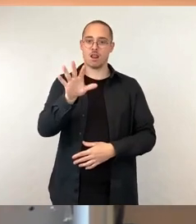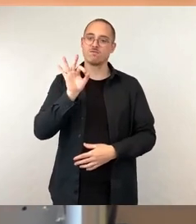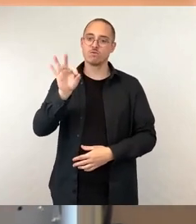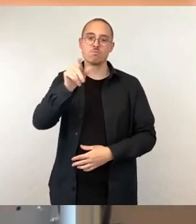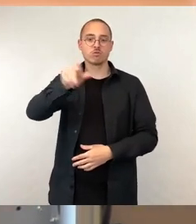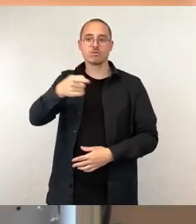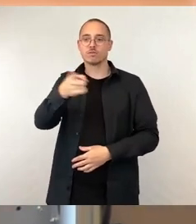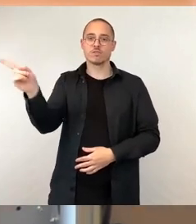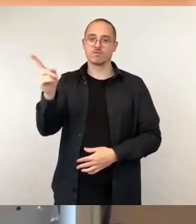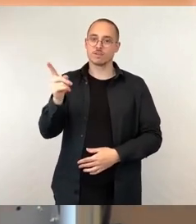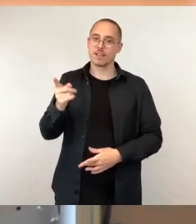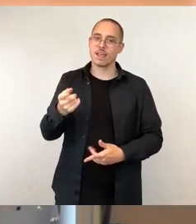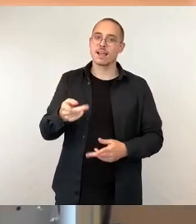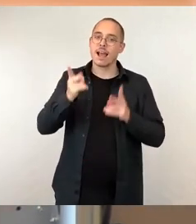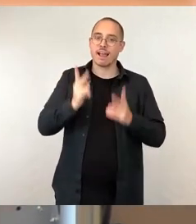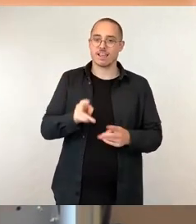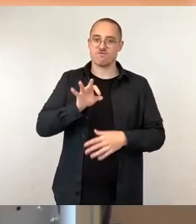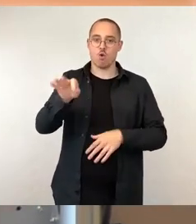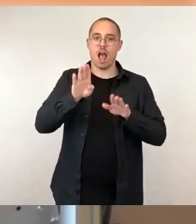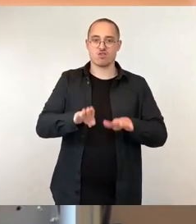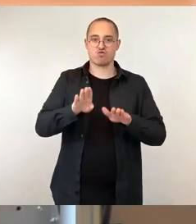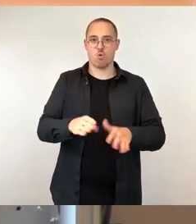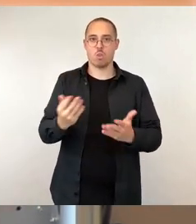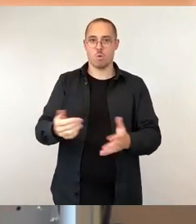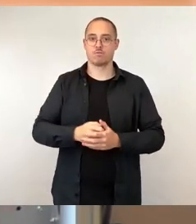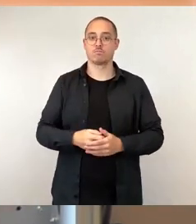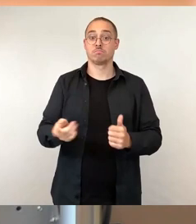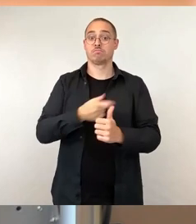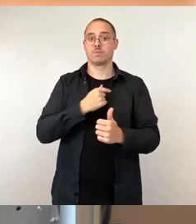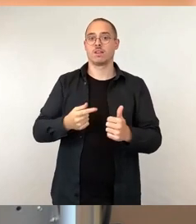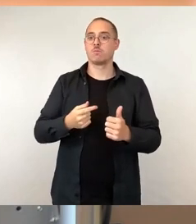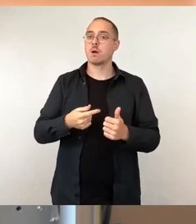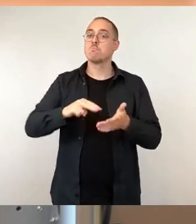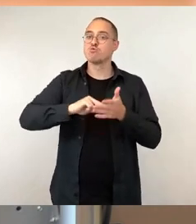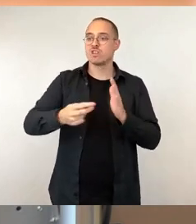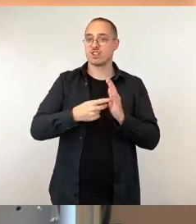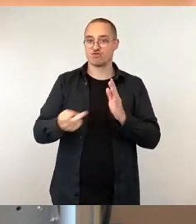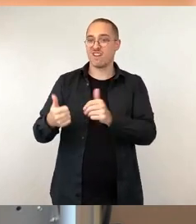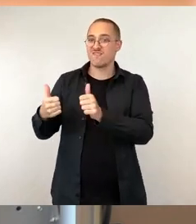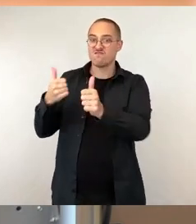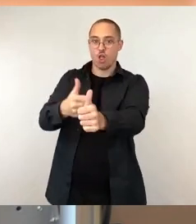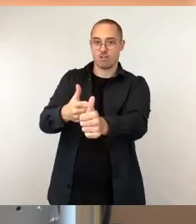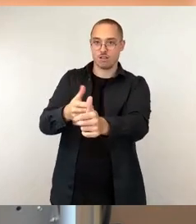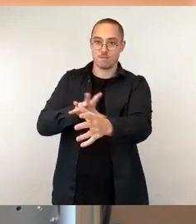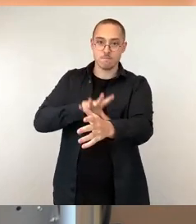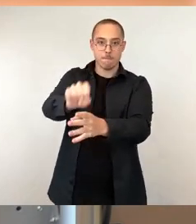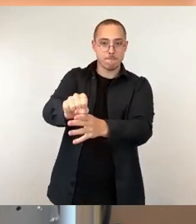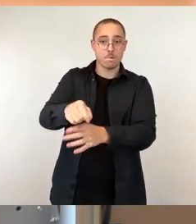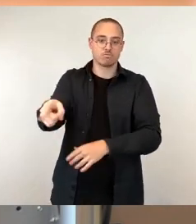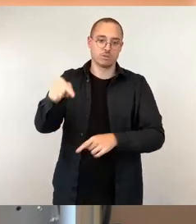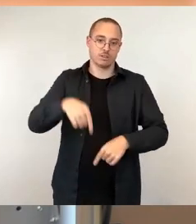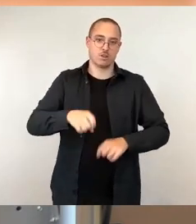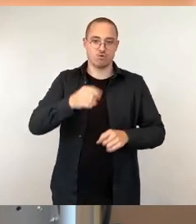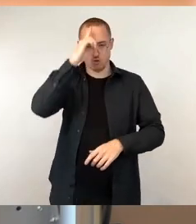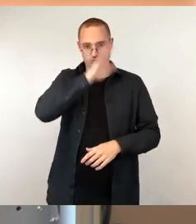folgendes, als politisch Verfolgter ist man hier willkommen, um den politisch Verfolgten und seine Familie wird gekümmert, wir